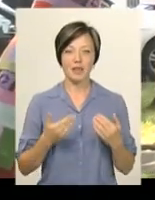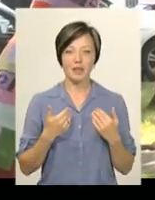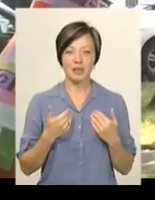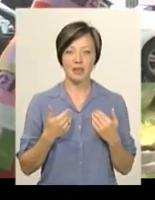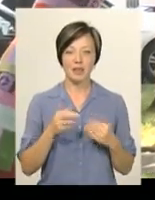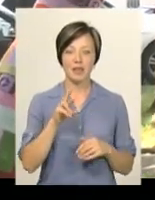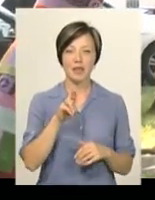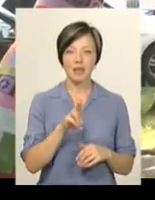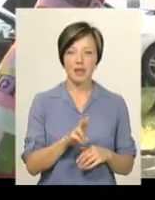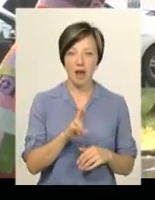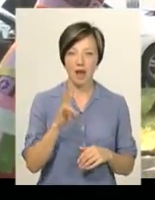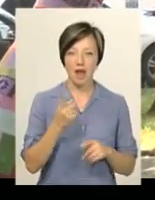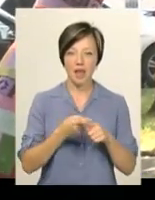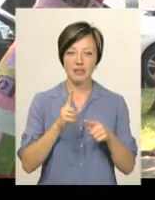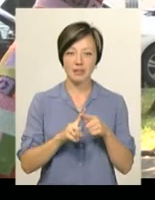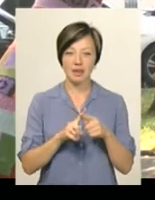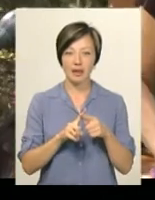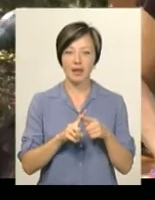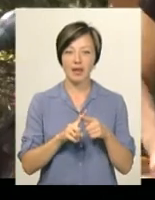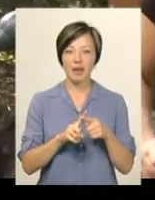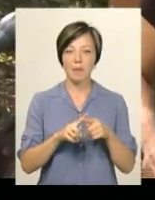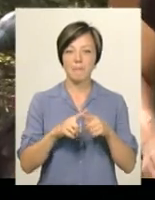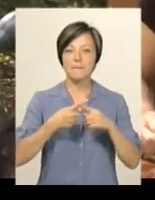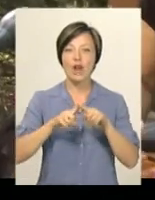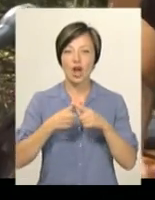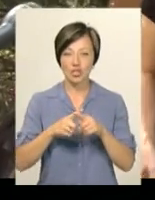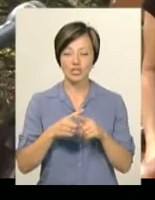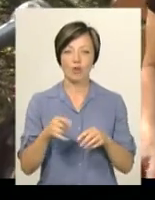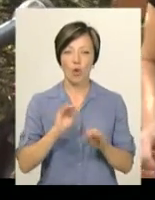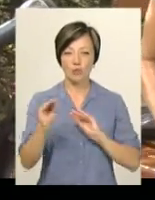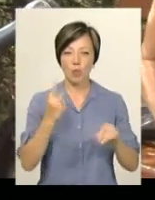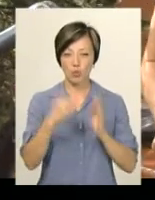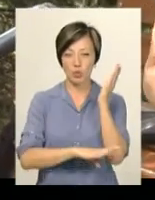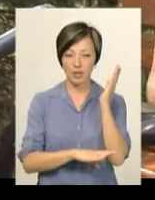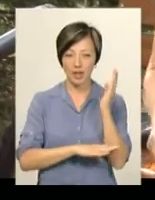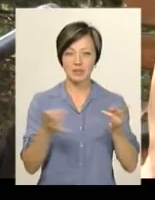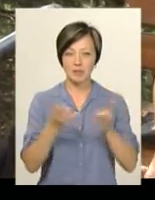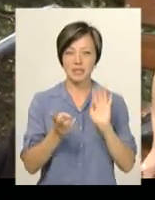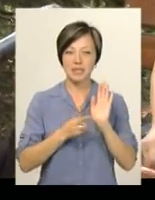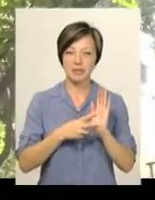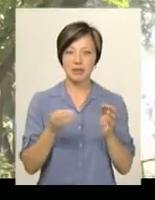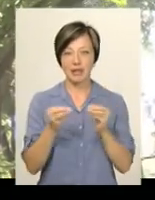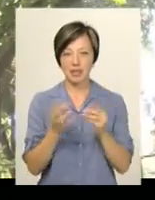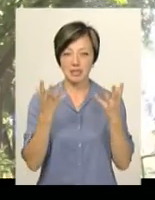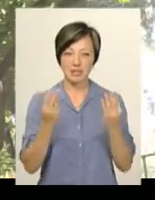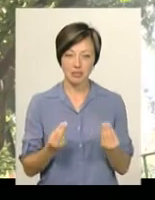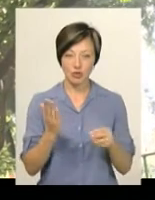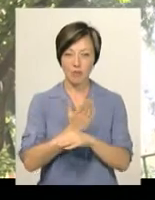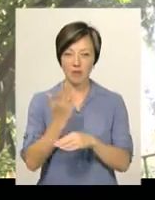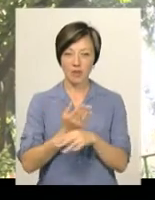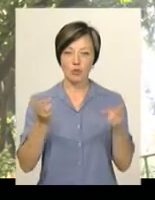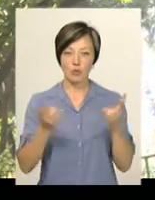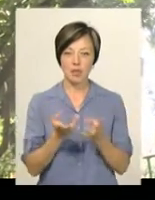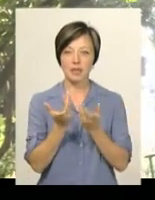пряжа, а бомбінг – це бомбардування пряжи. Олена Попек каже, для оздоблення одного дерева їй треба 7-10 днів, щоб виготовити